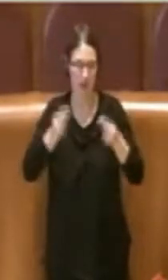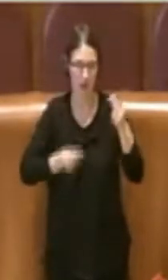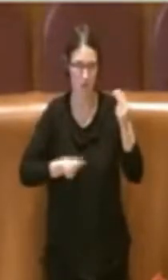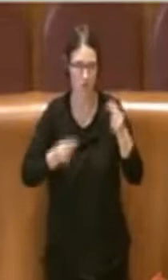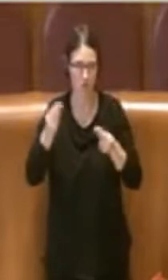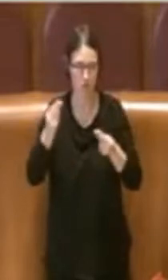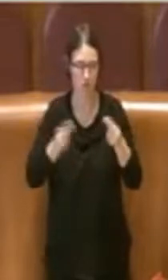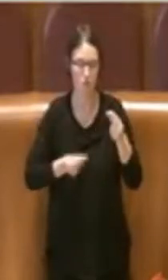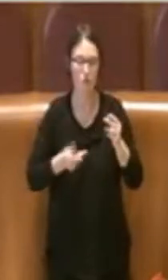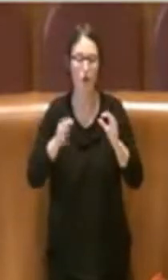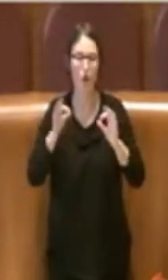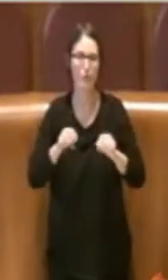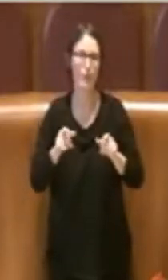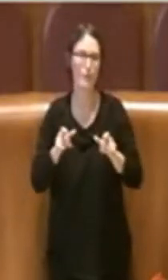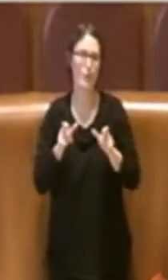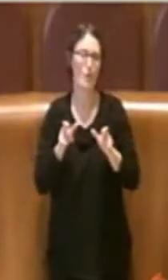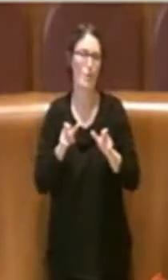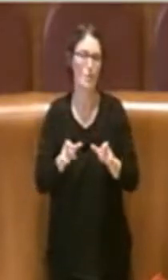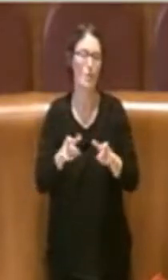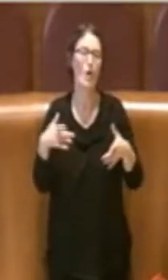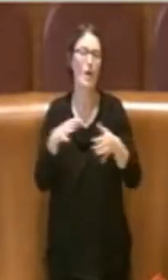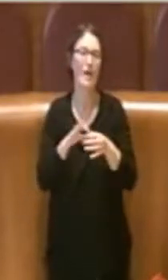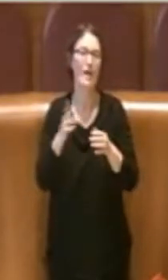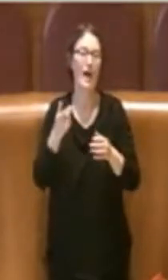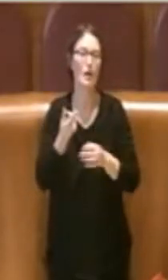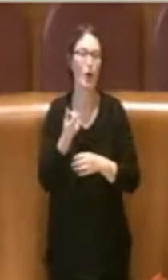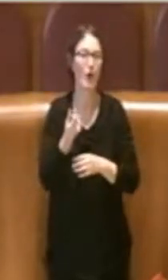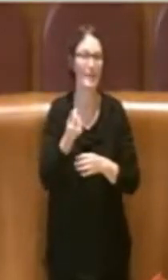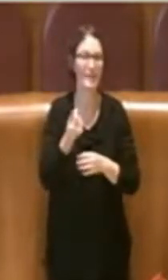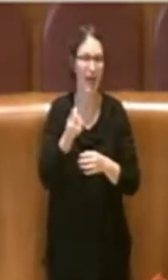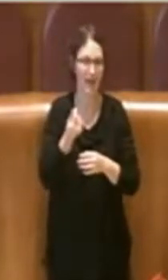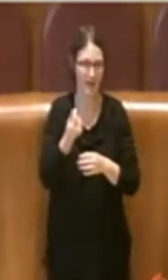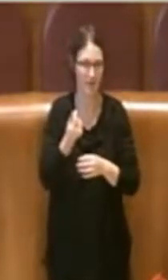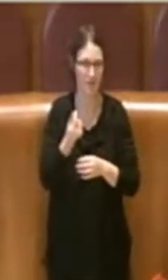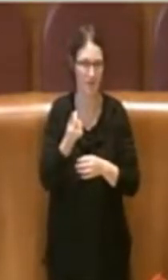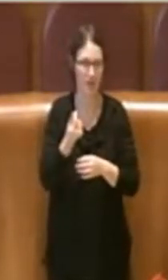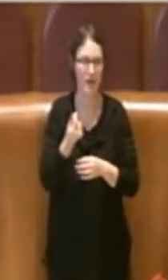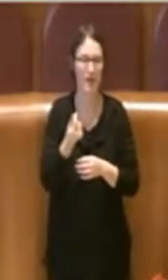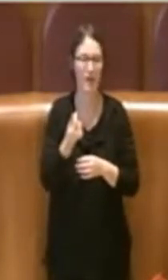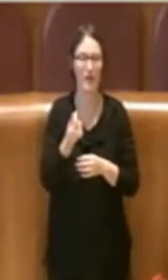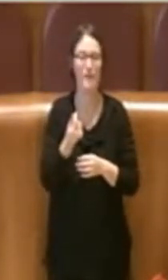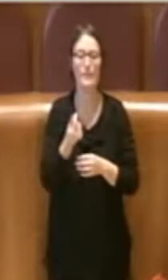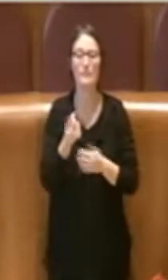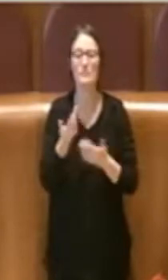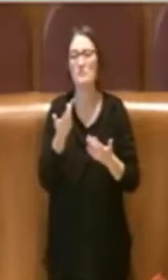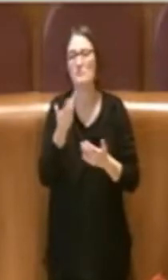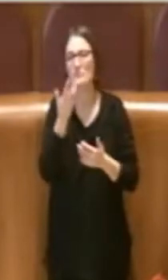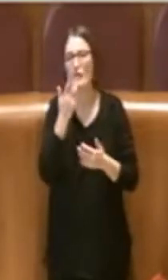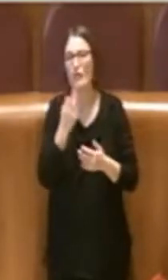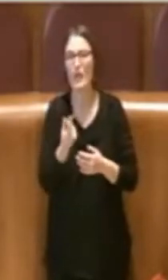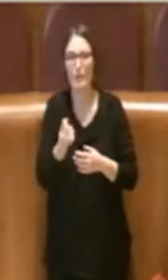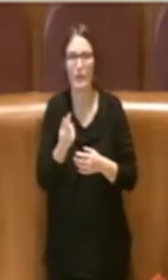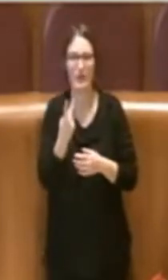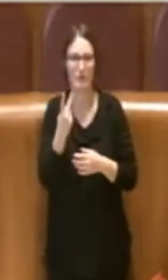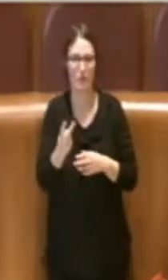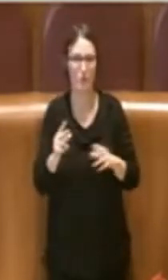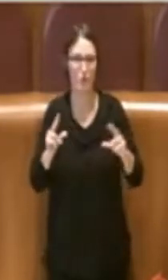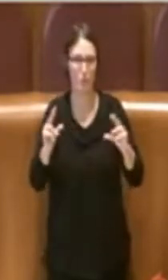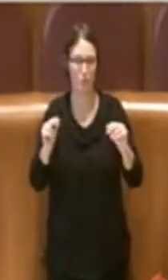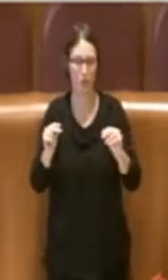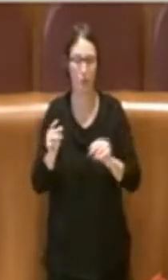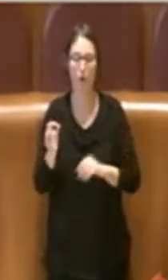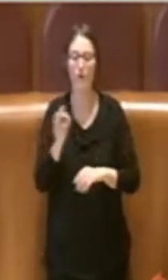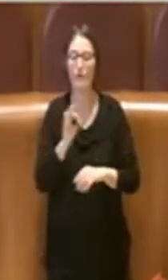due nuove tariffe gratuite per il posizionamento all'interno dei mercati o in